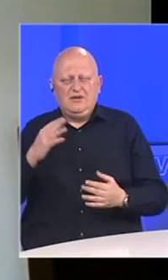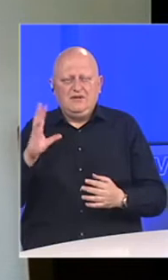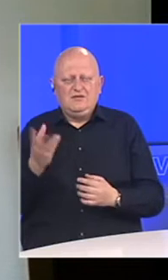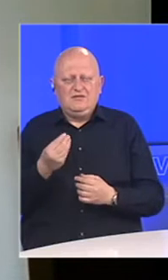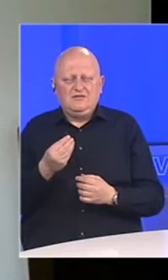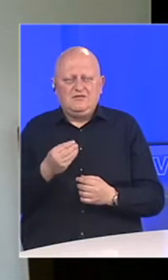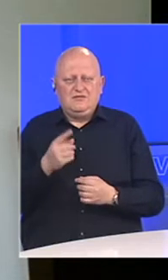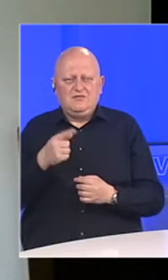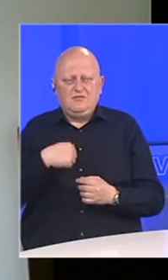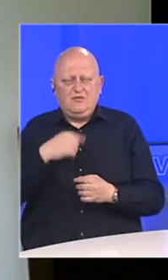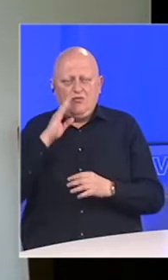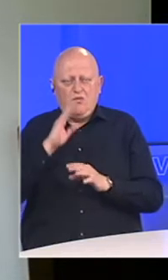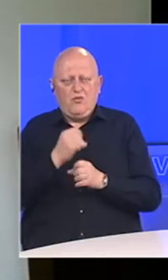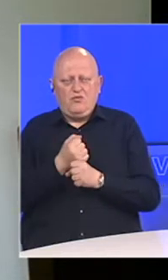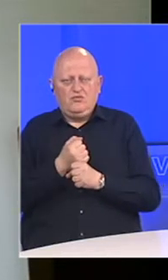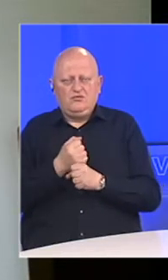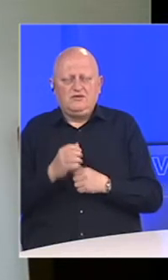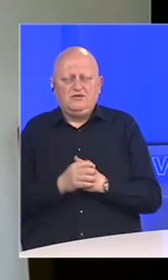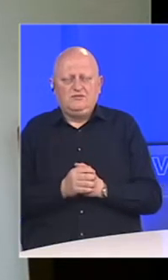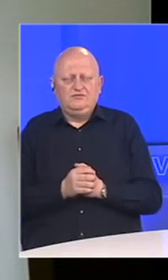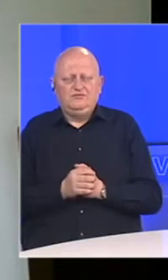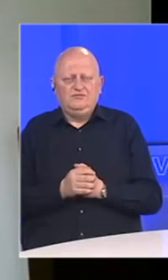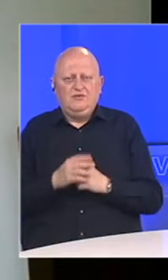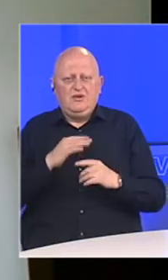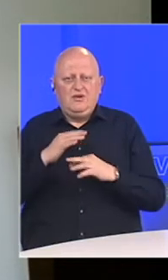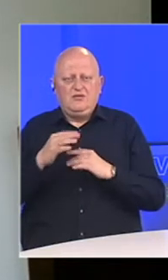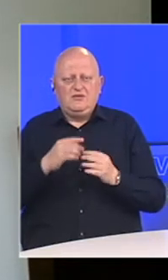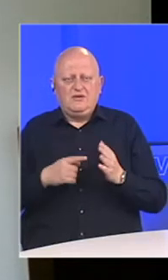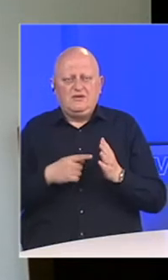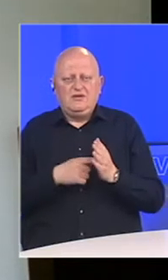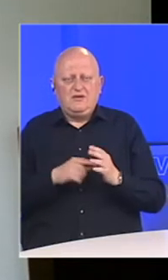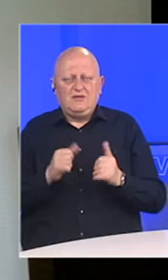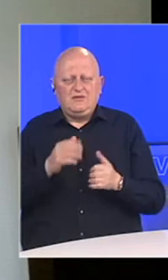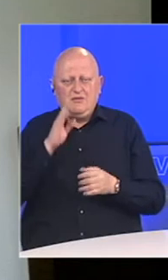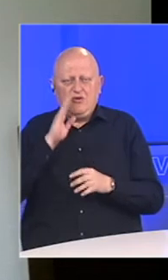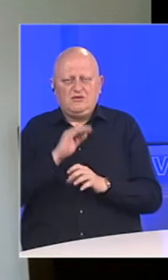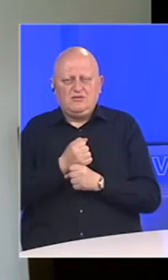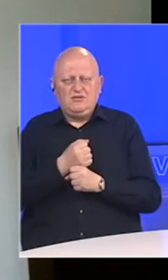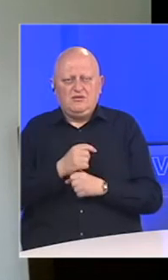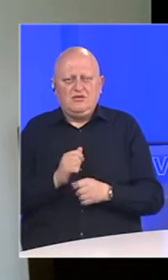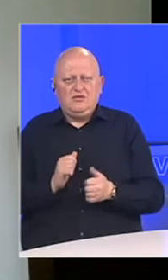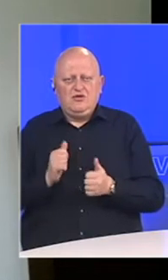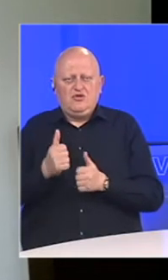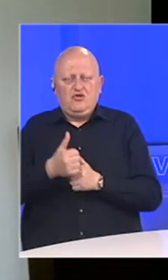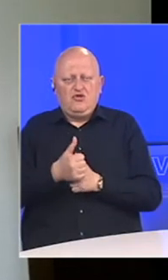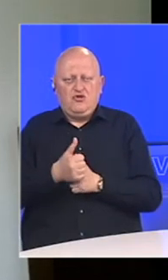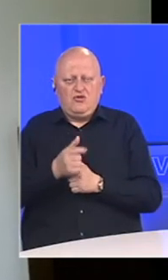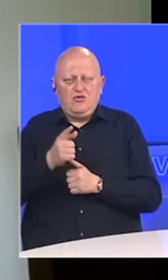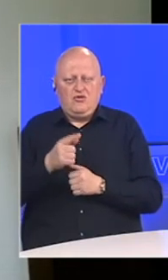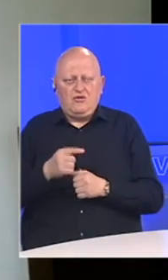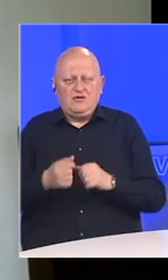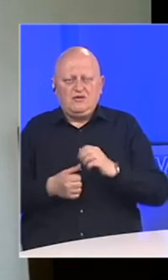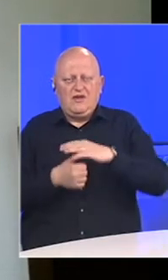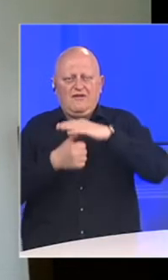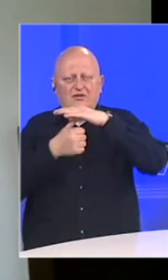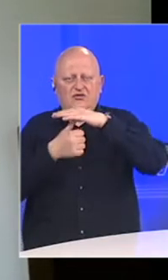trebamo mi u Bosni i Hercegovini da razgovaramo na temu da li je Bosna i Hercegovina dostigla već onaj famozni